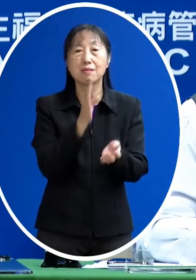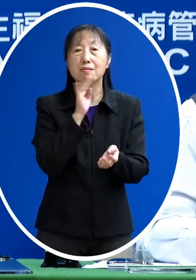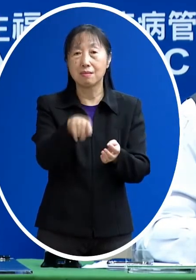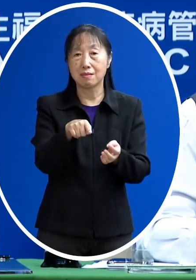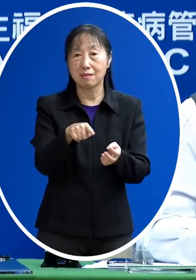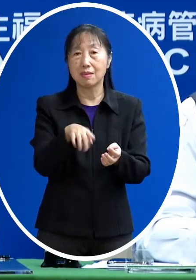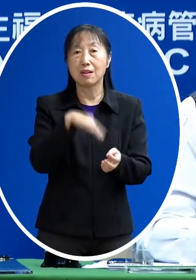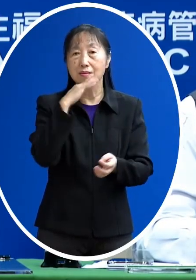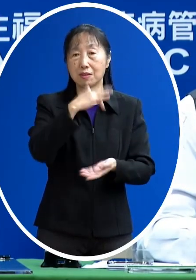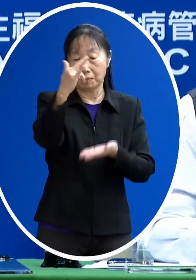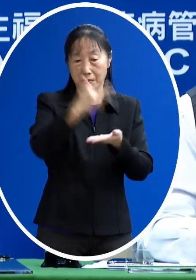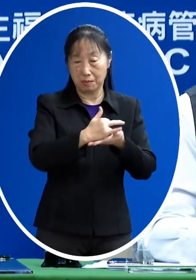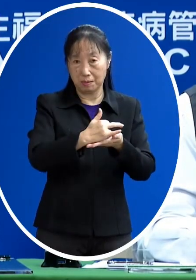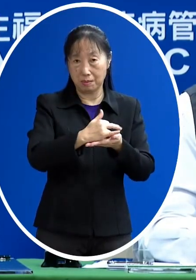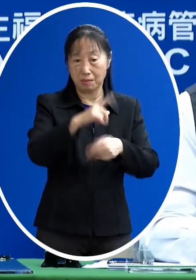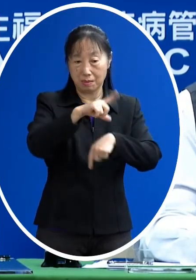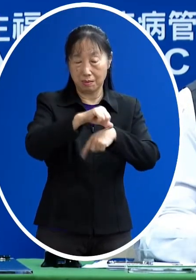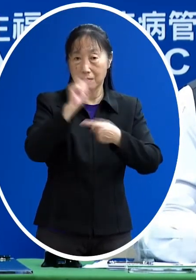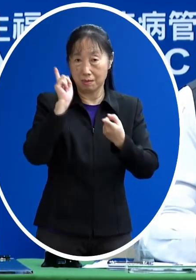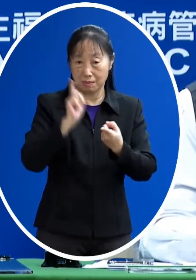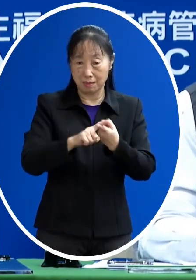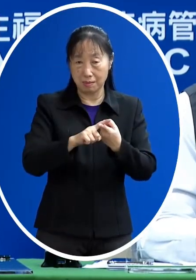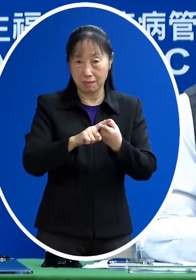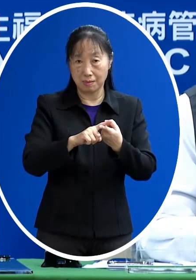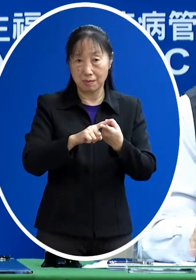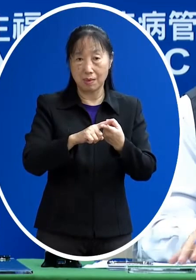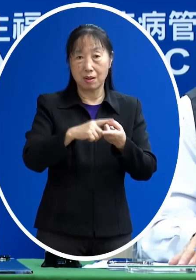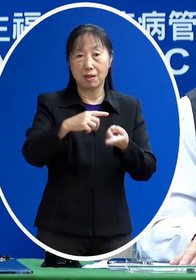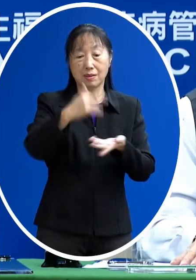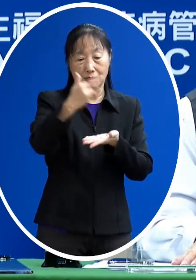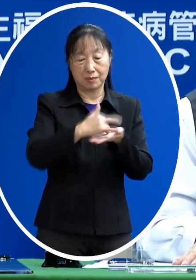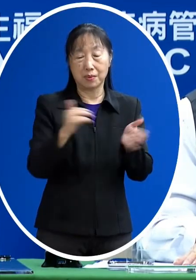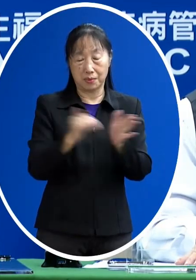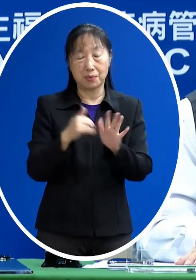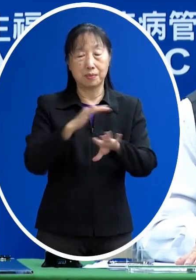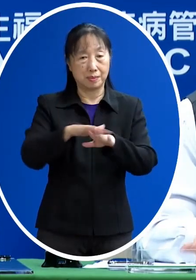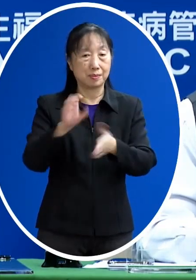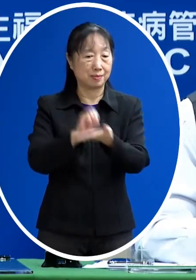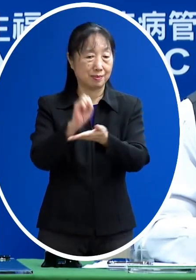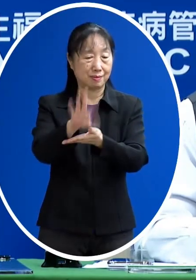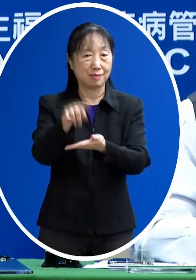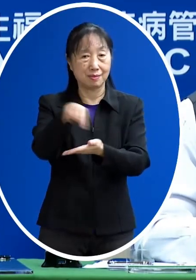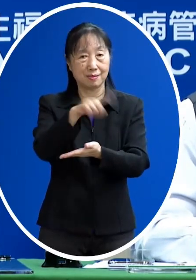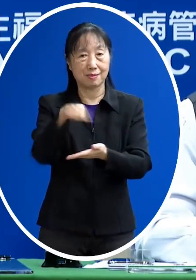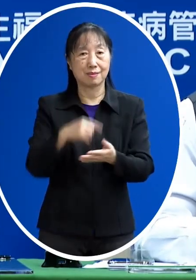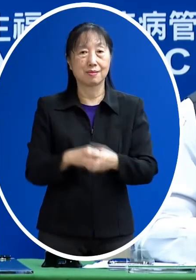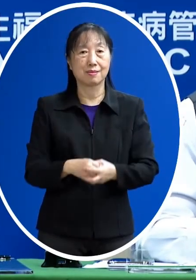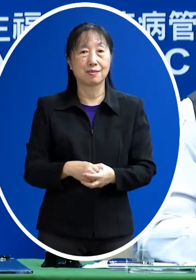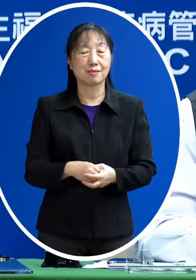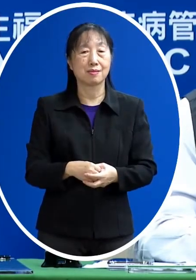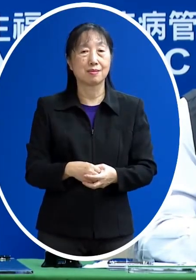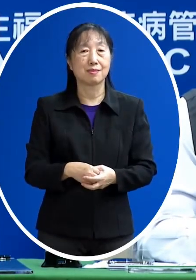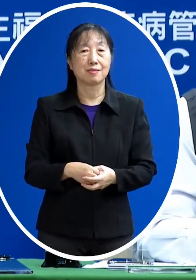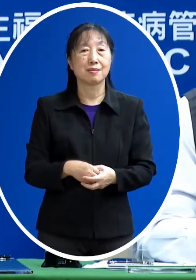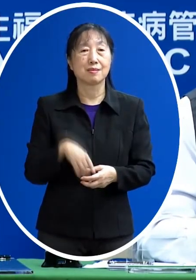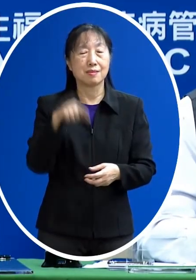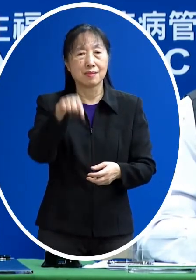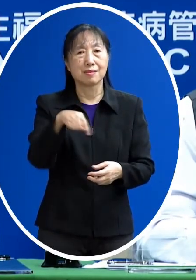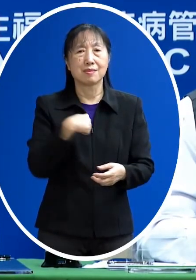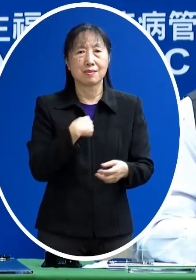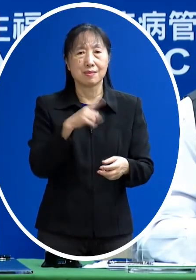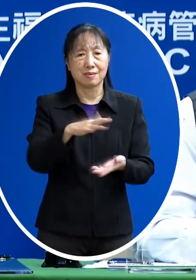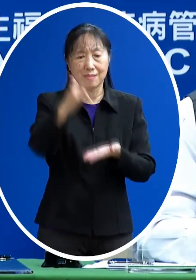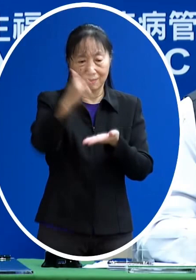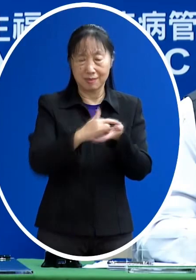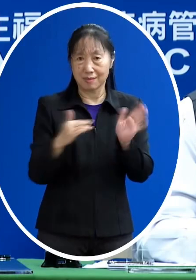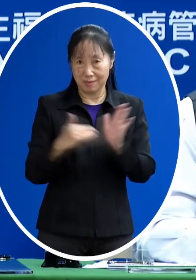確定的一個班機那上了飛機有跟大家來做報告那講這 我就覺得這個很奇怪就因為進